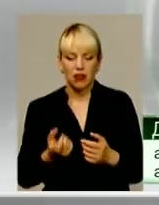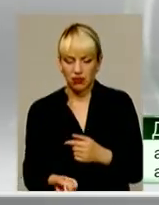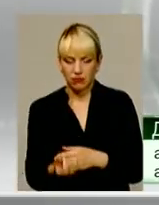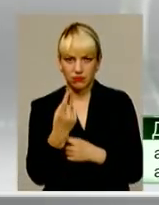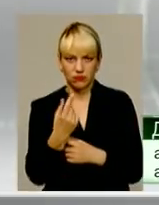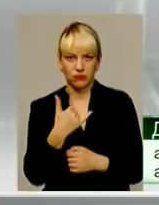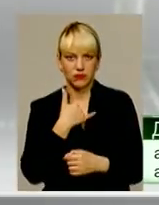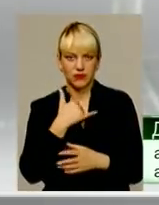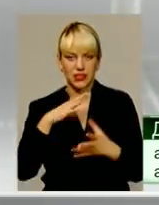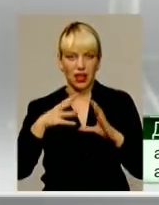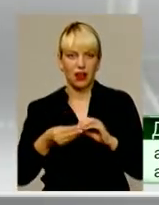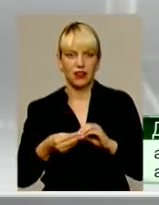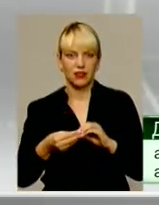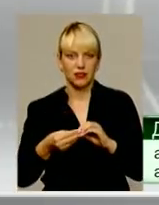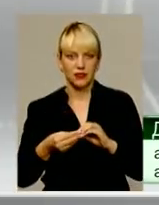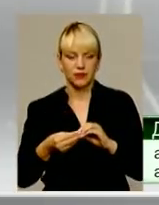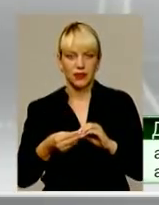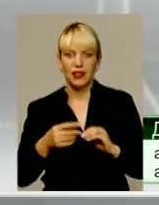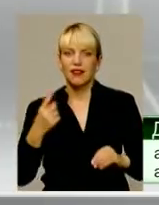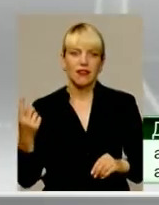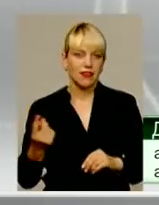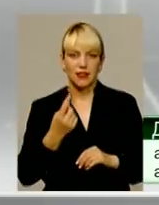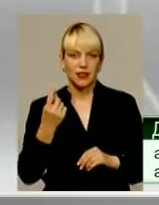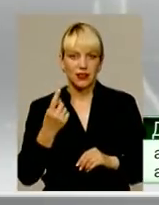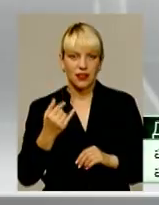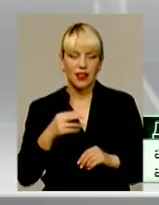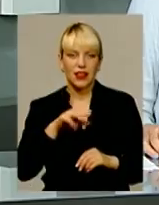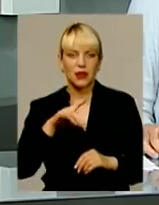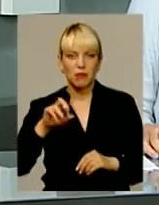скажімо, взагалі, чи не єдина афріпільській культури.